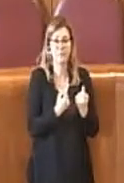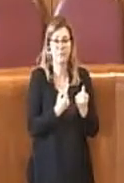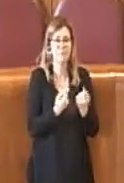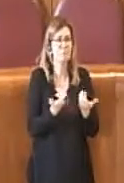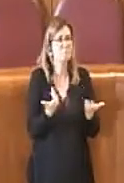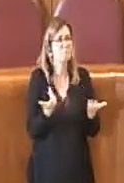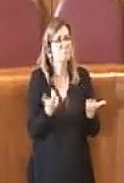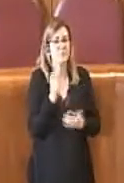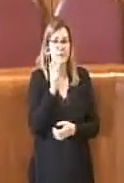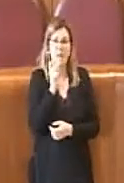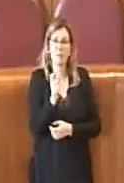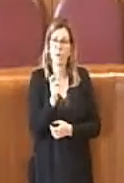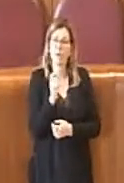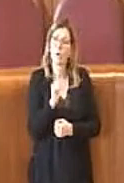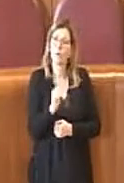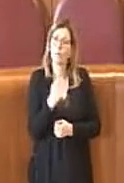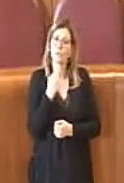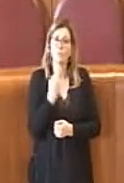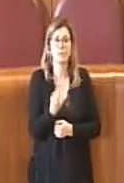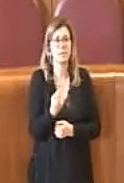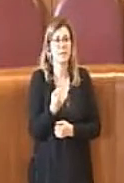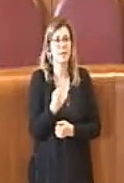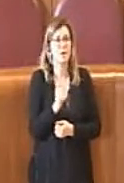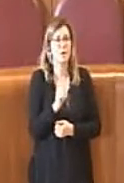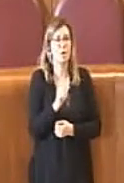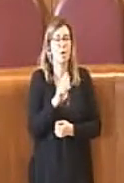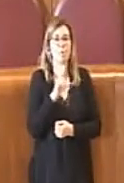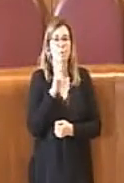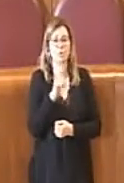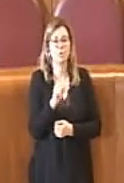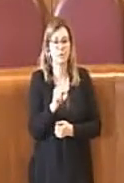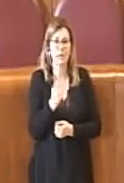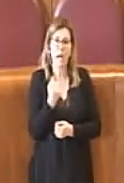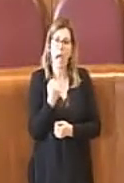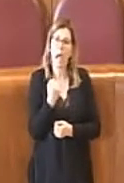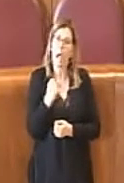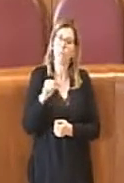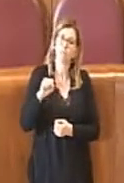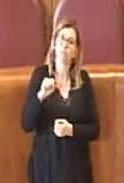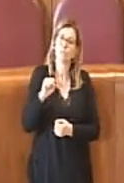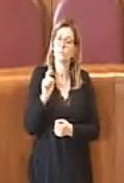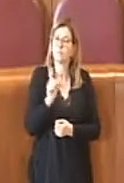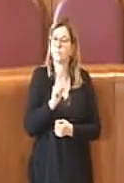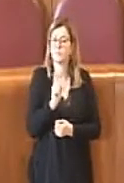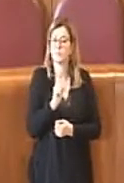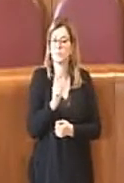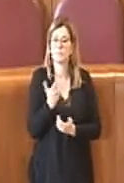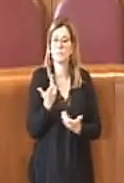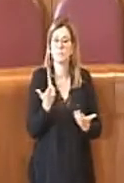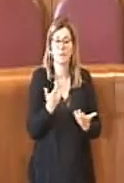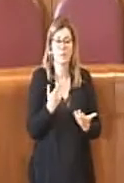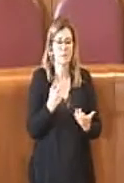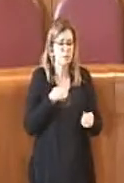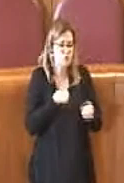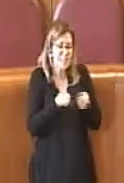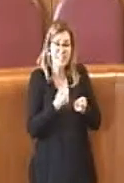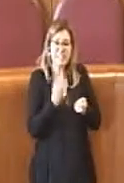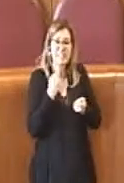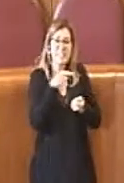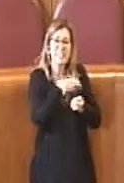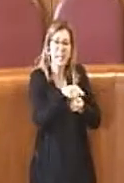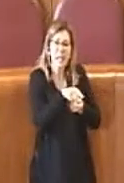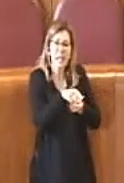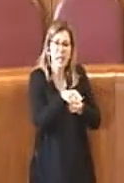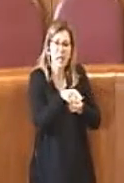parola posso usare? Non vorrei dire abusivismo, però in questo momento sono gestiti da soggetti senza alcun